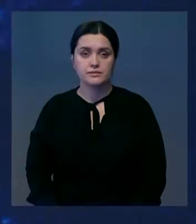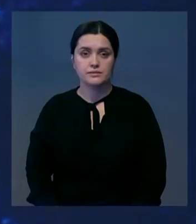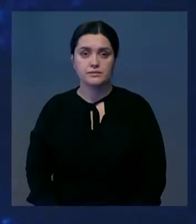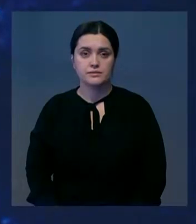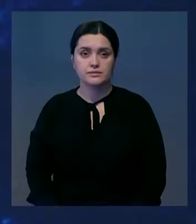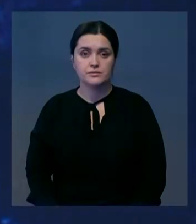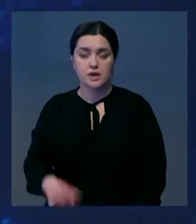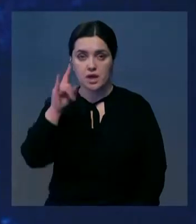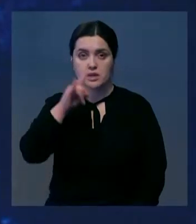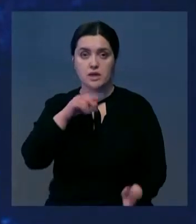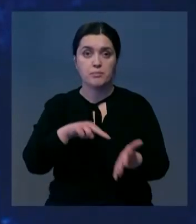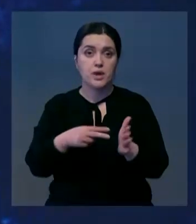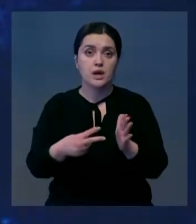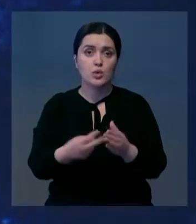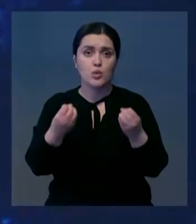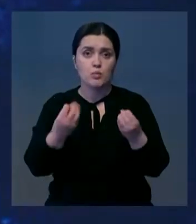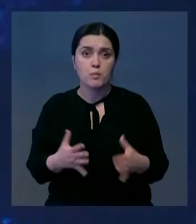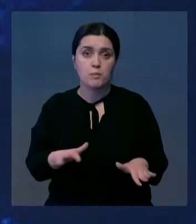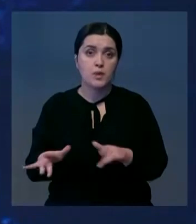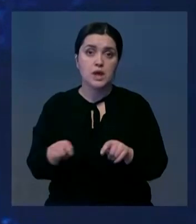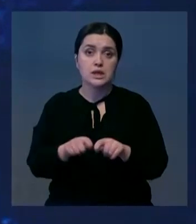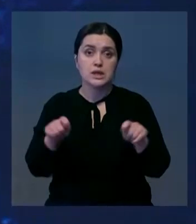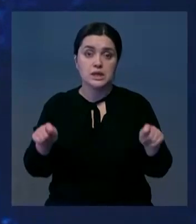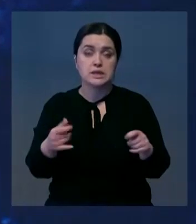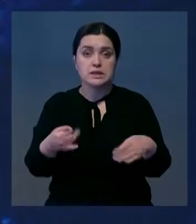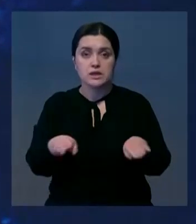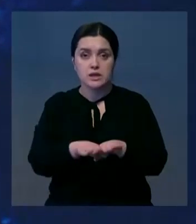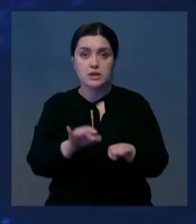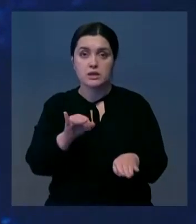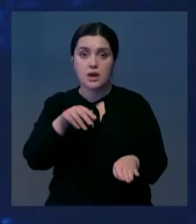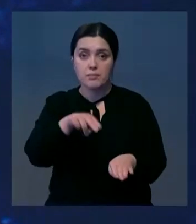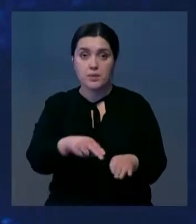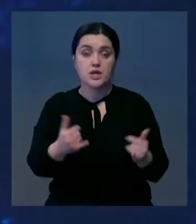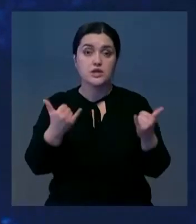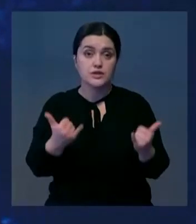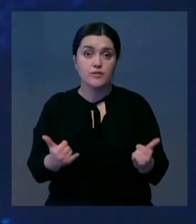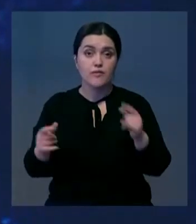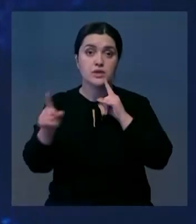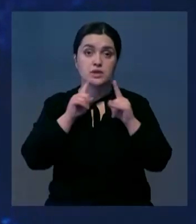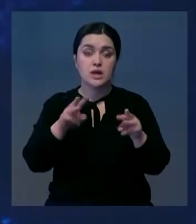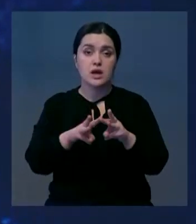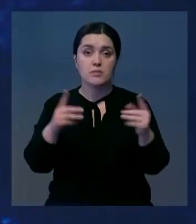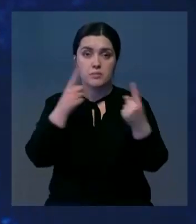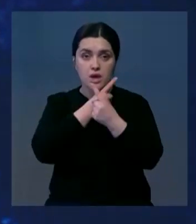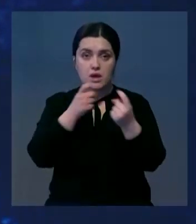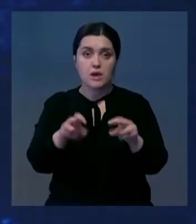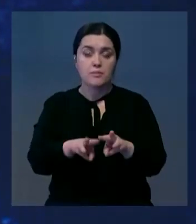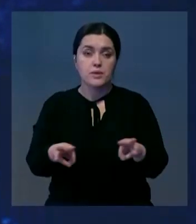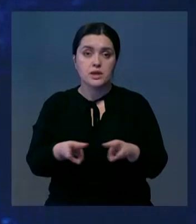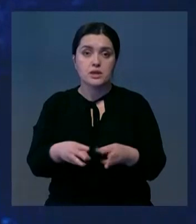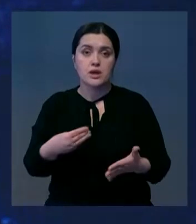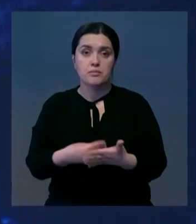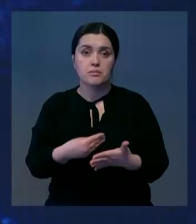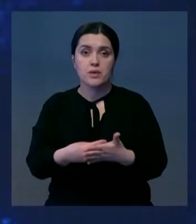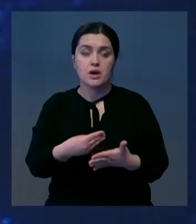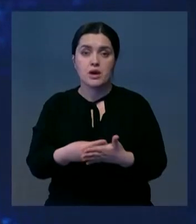В Казахстане планируют упростить процедуру открытия и закрытия ИП. Об этом сегодня на заседании правительства